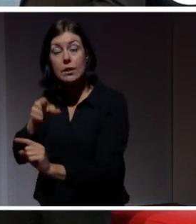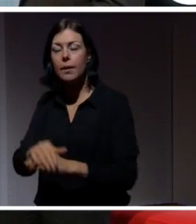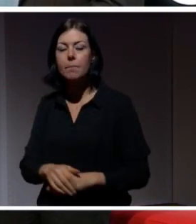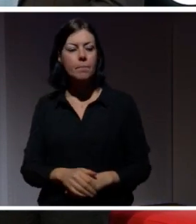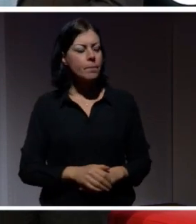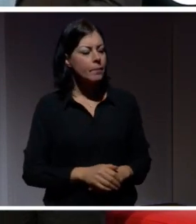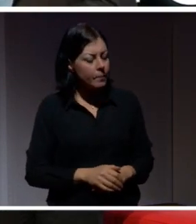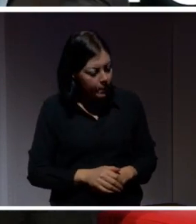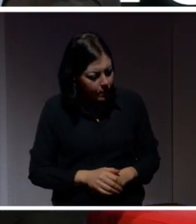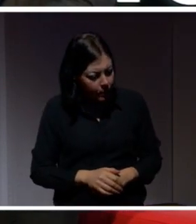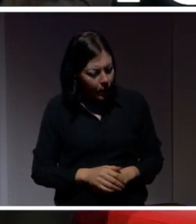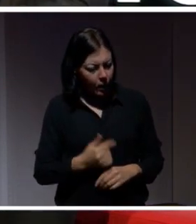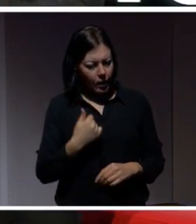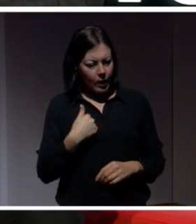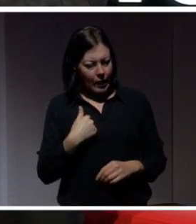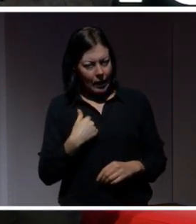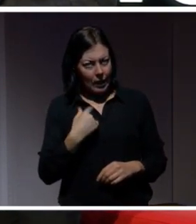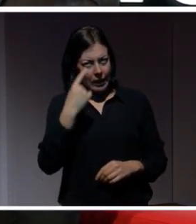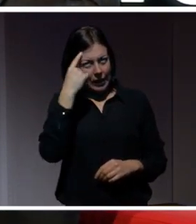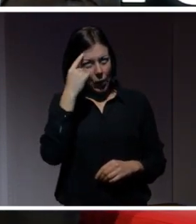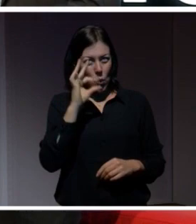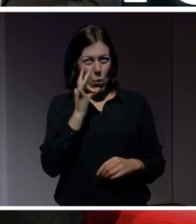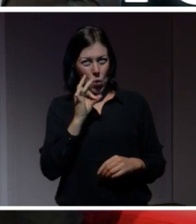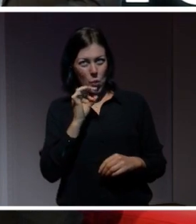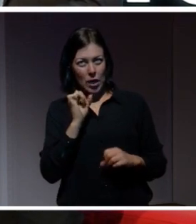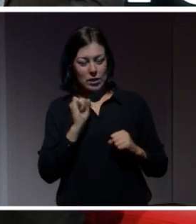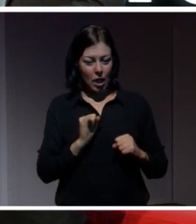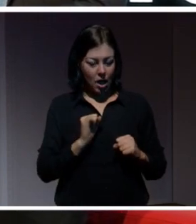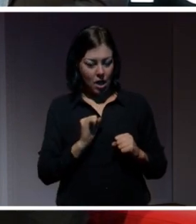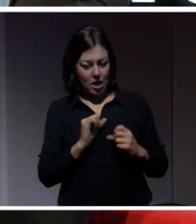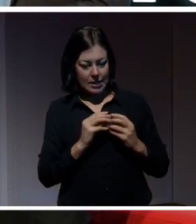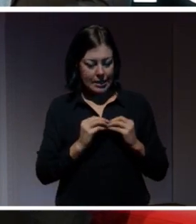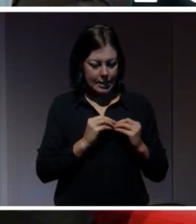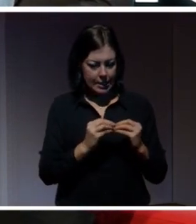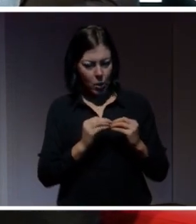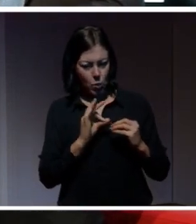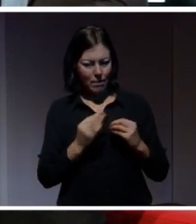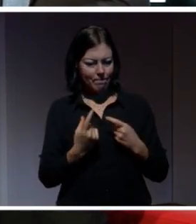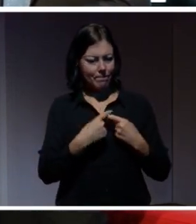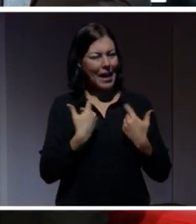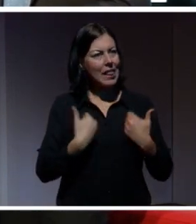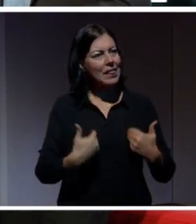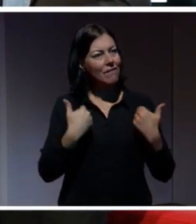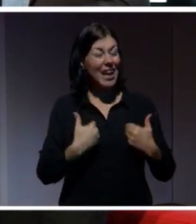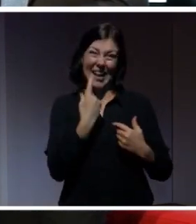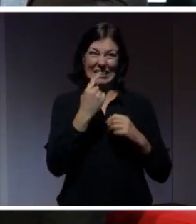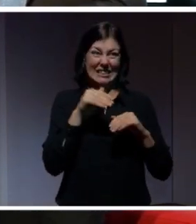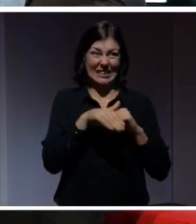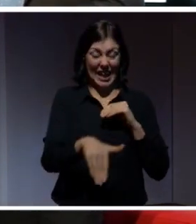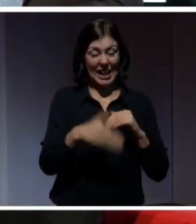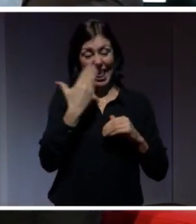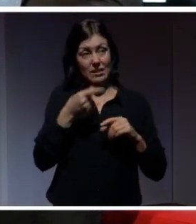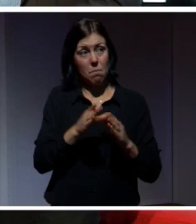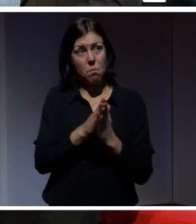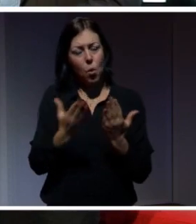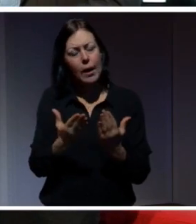Så då ska jag närma mig det här på individnivå. Ett steg kan ju vara att läsa den här boken. kanske känns som ganska bra tips.